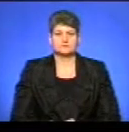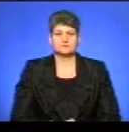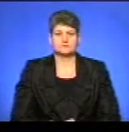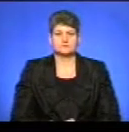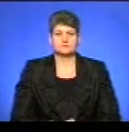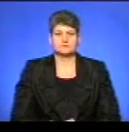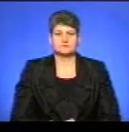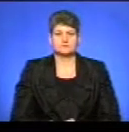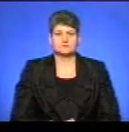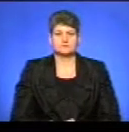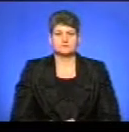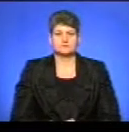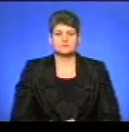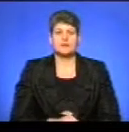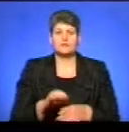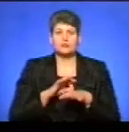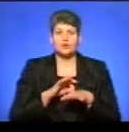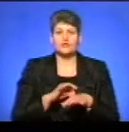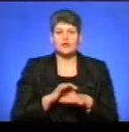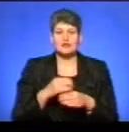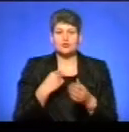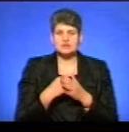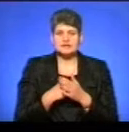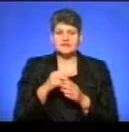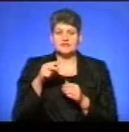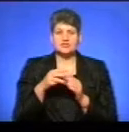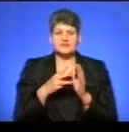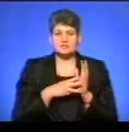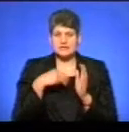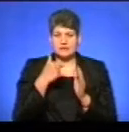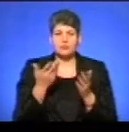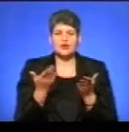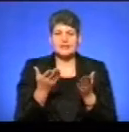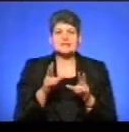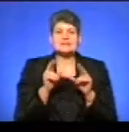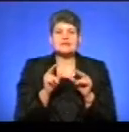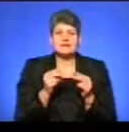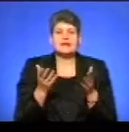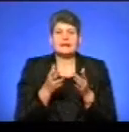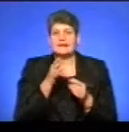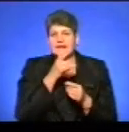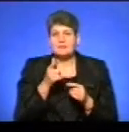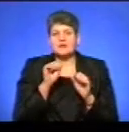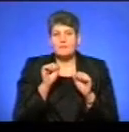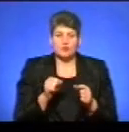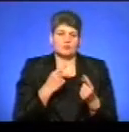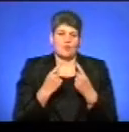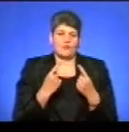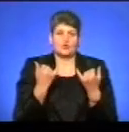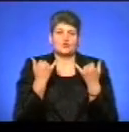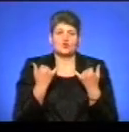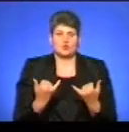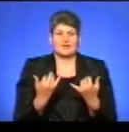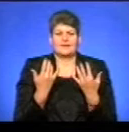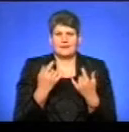Степан Іванович, отож, власне, про виконання бюджету за 2018 рік. Про які цифри і які терміни можемо говорити сьогодні?